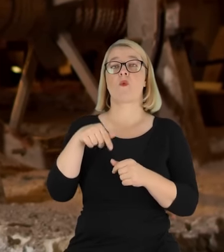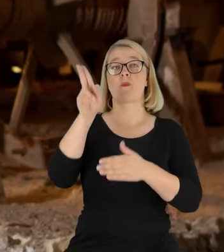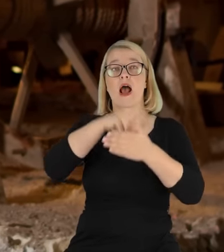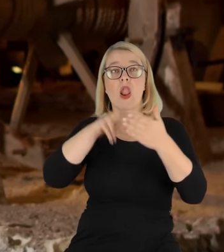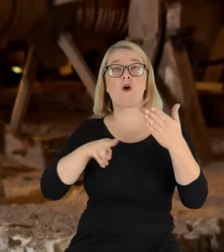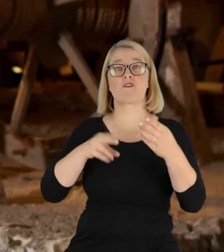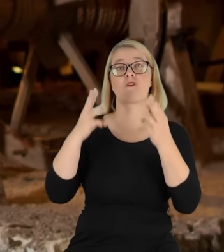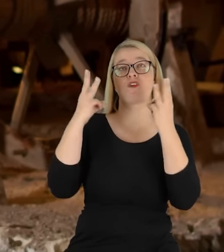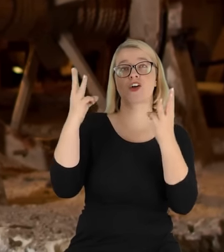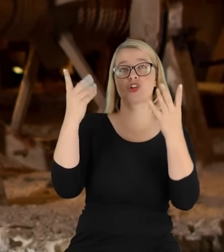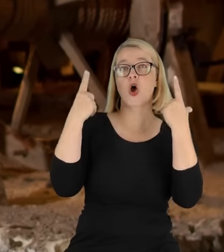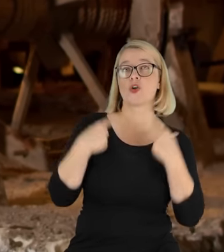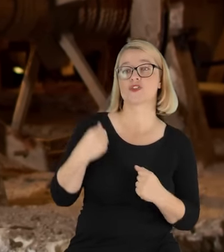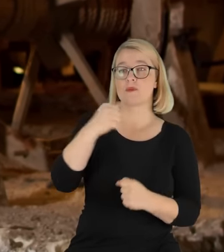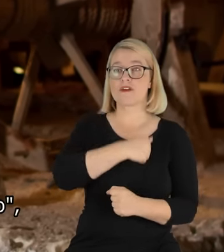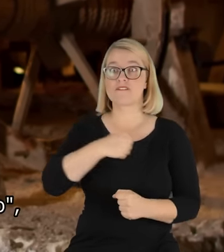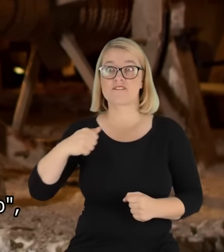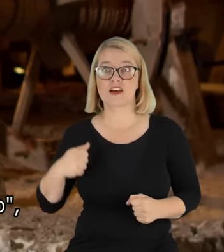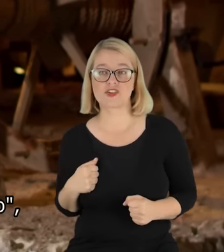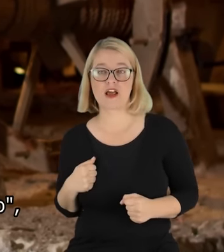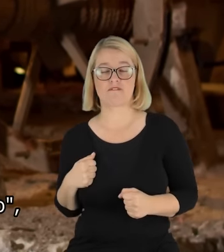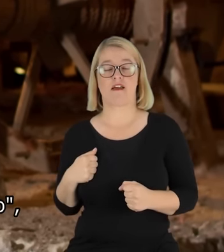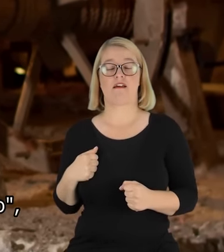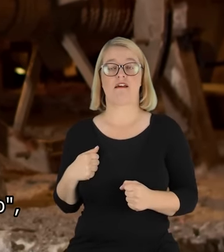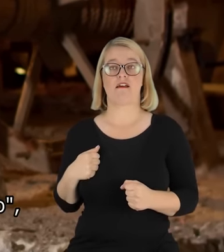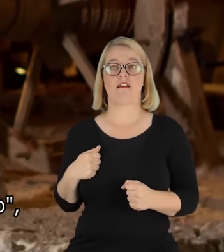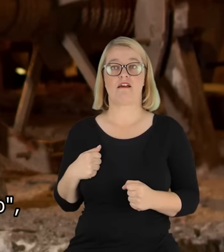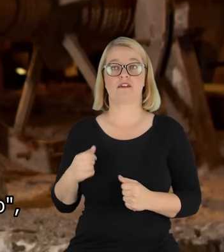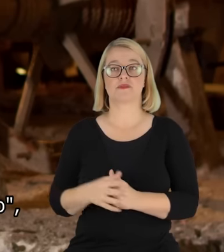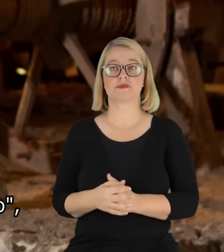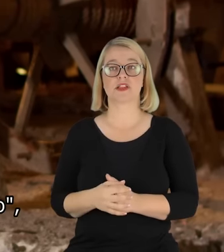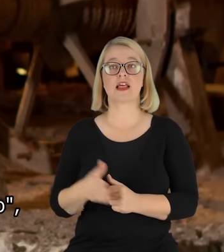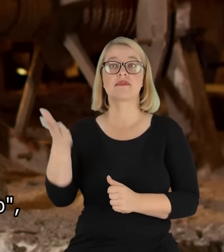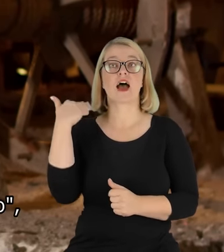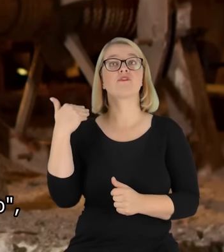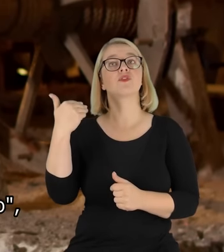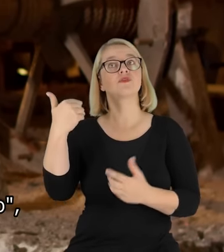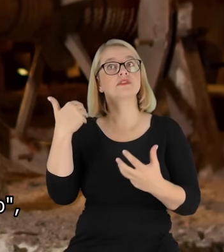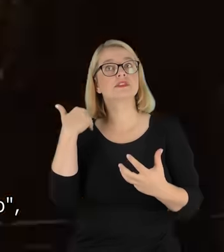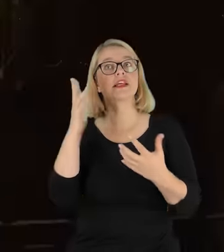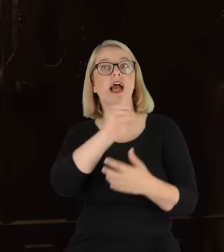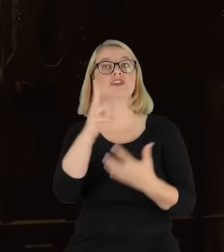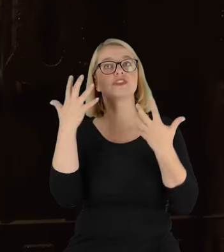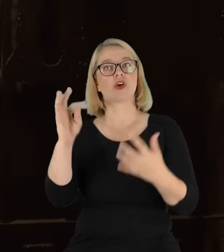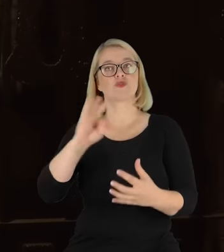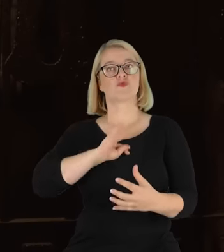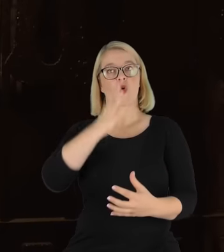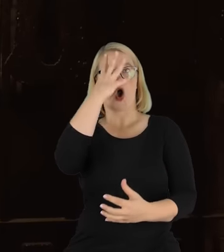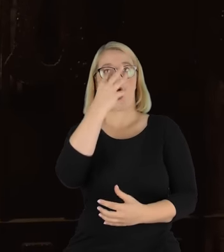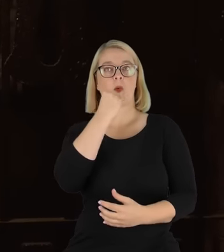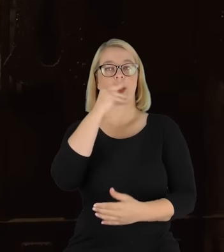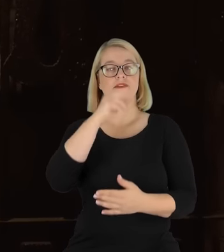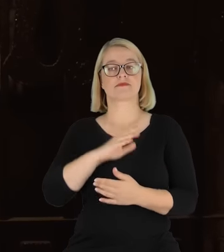swoją twarz gdzieś tak jak dzieje. Jest parcie na szkoło, wtedy było parcie na potręty. Gdy było